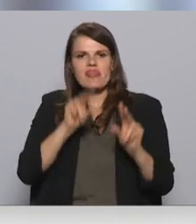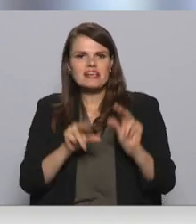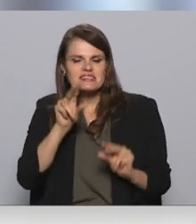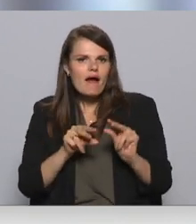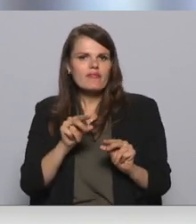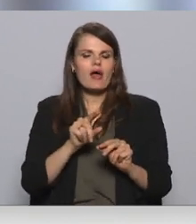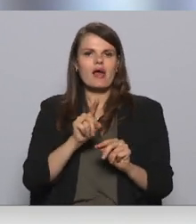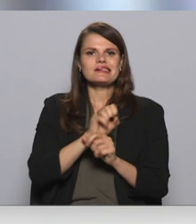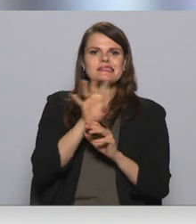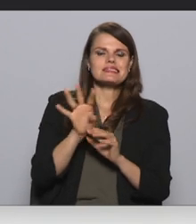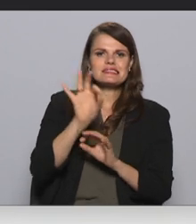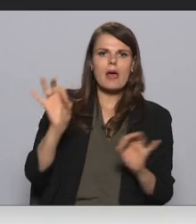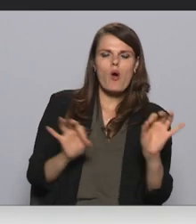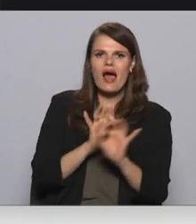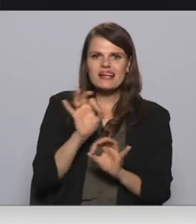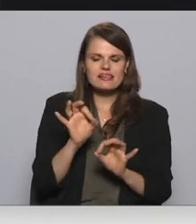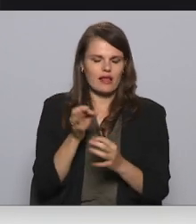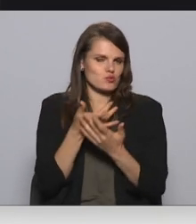sistēma arhitekti un tā tālāk.